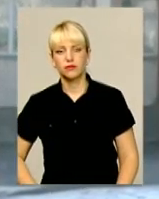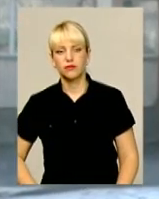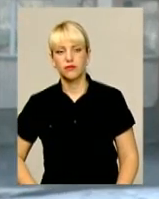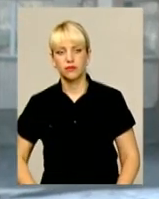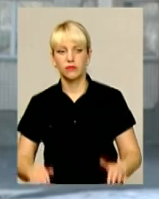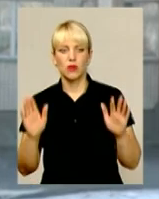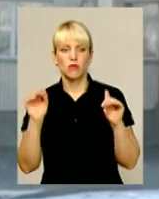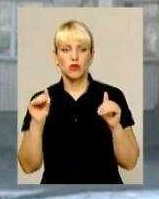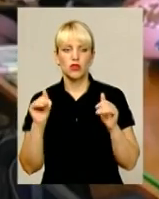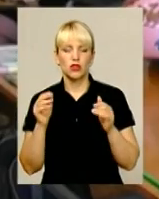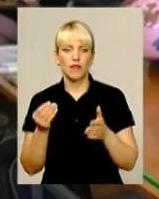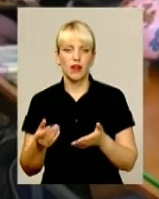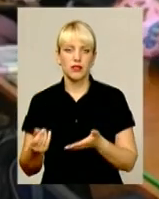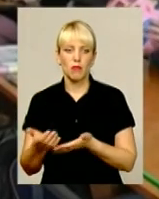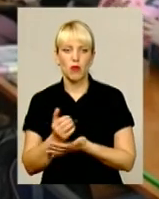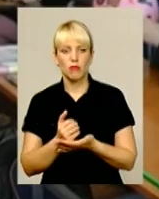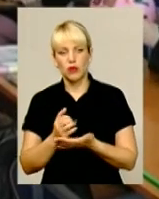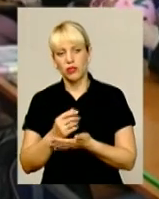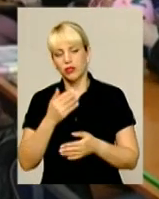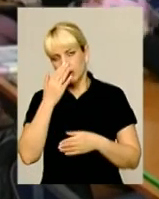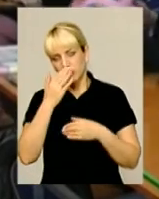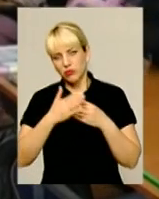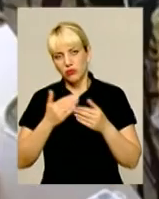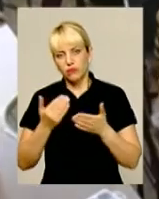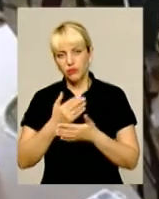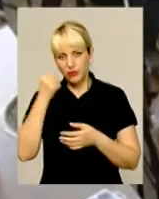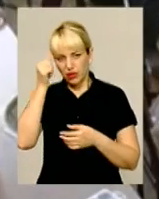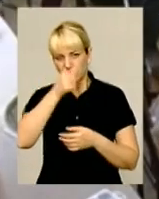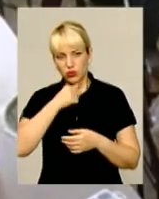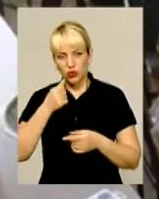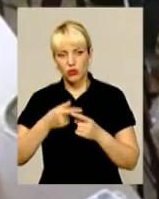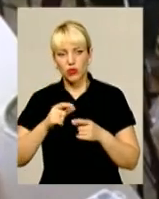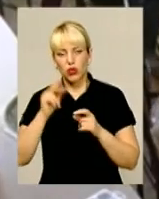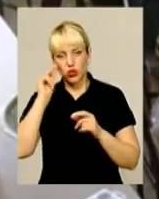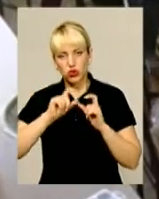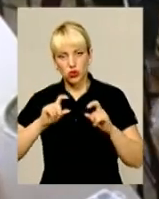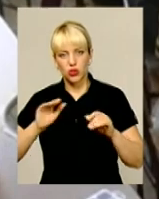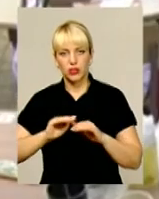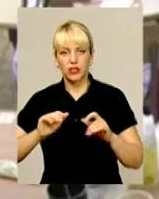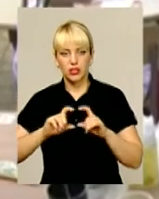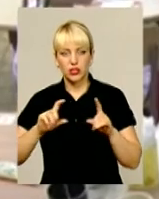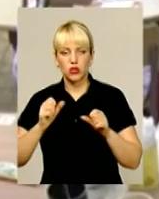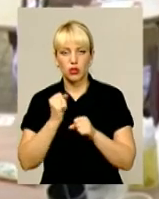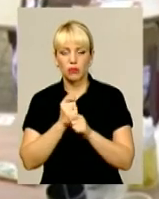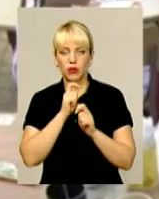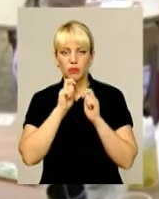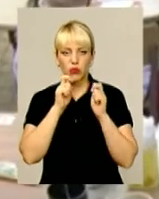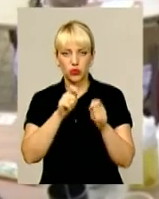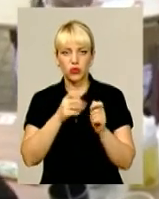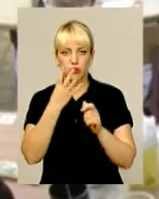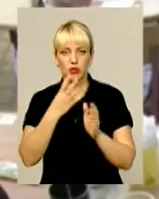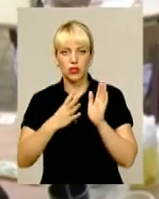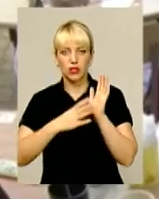Прощавайте побори. Напередодні нового навчального року школам та садочкам обласного центру зробили подарунок. Майже 49